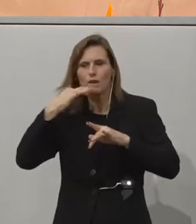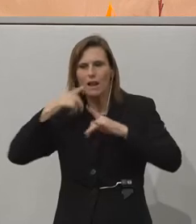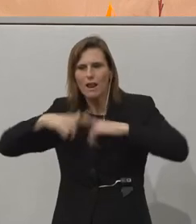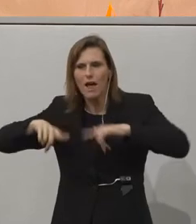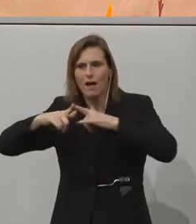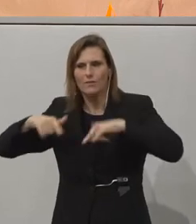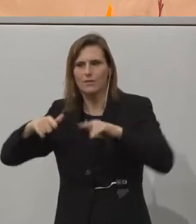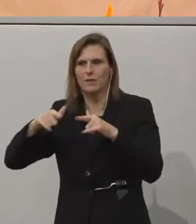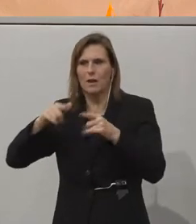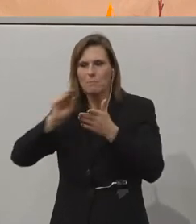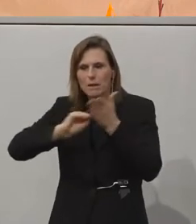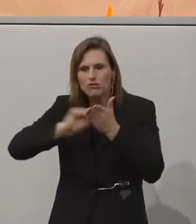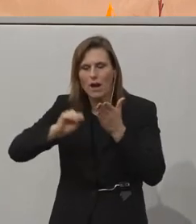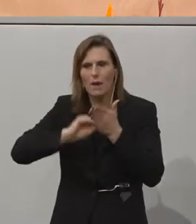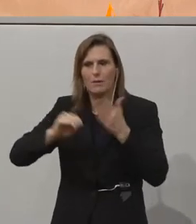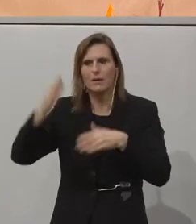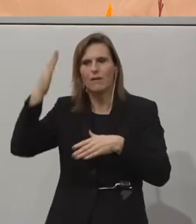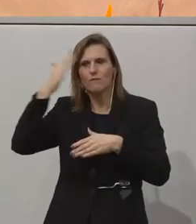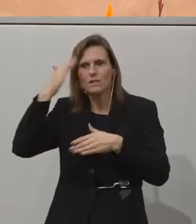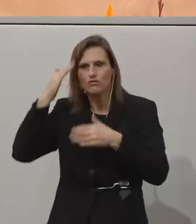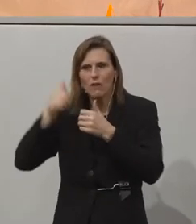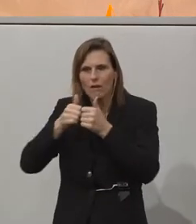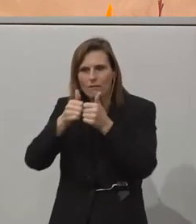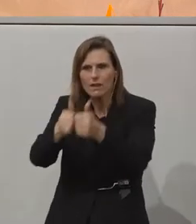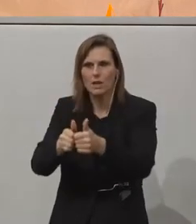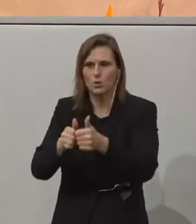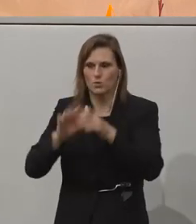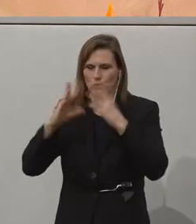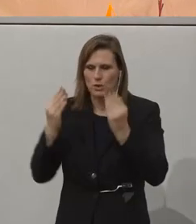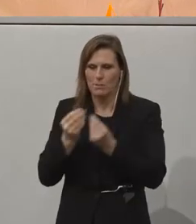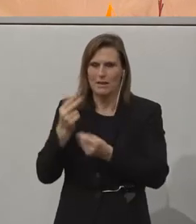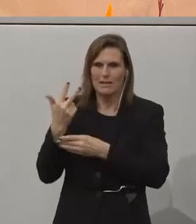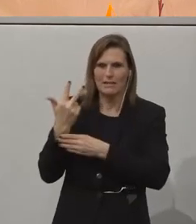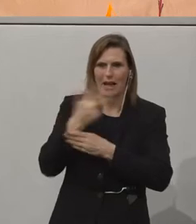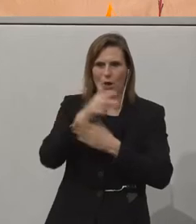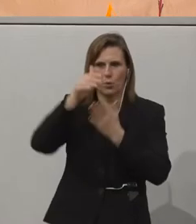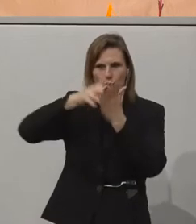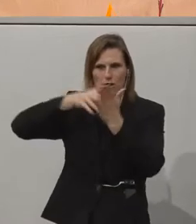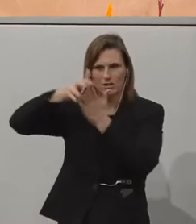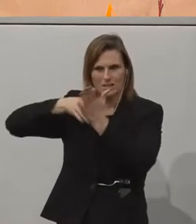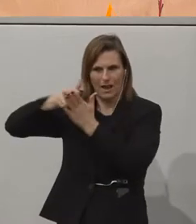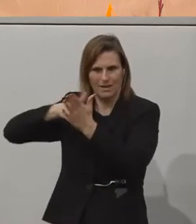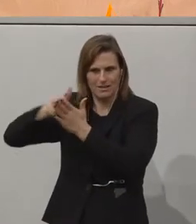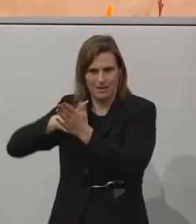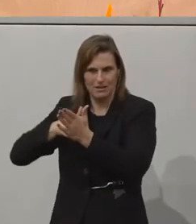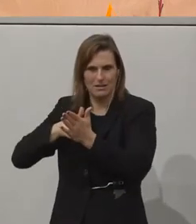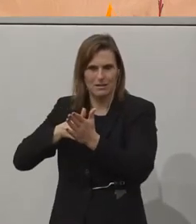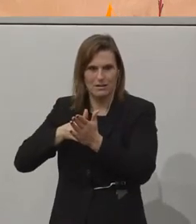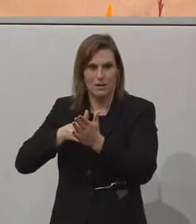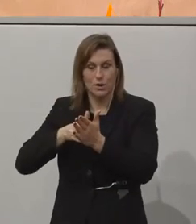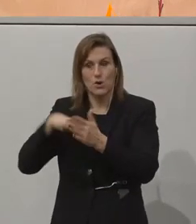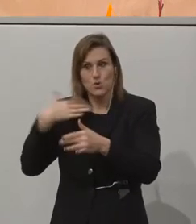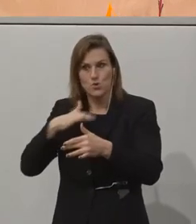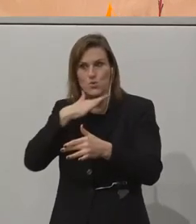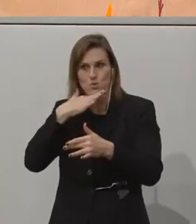wissenschaftlich aufbereitet haben. Und diese 300-seitiges Elaborat, das mit einer gewaltigen Arbeit